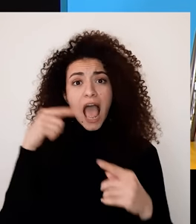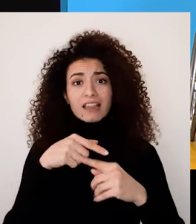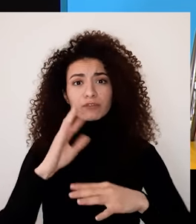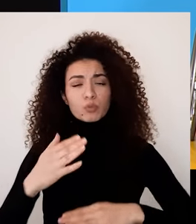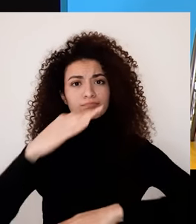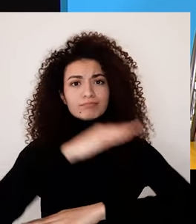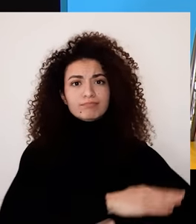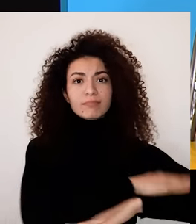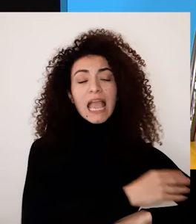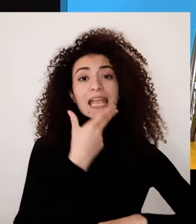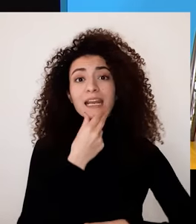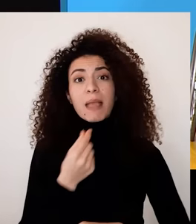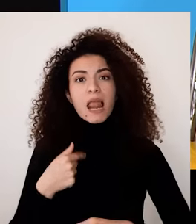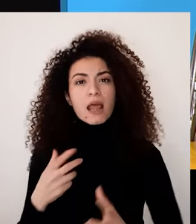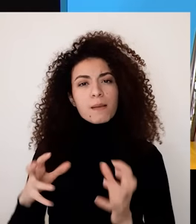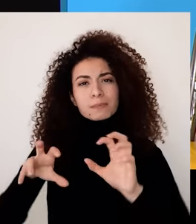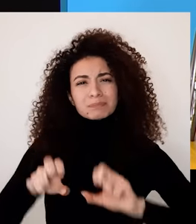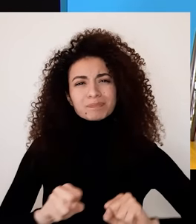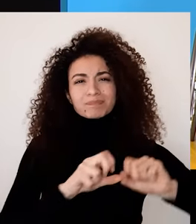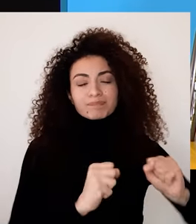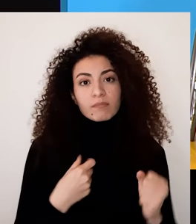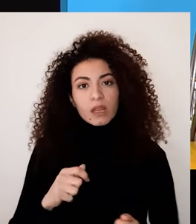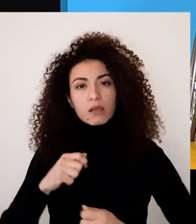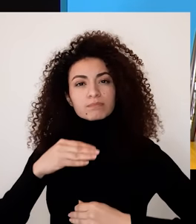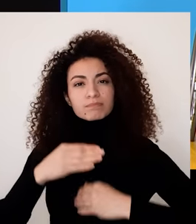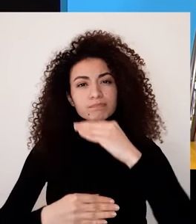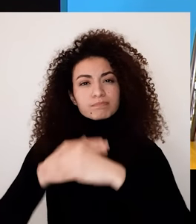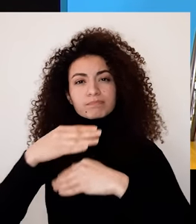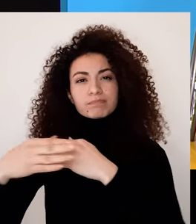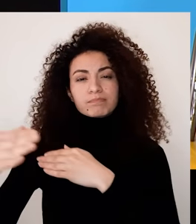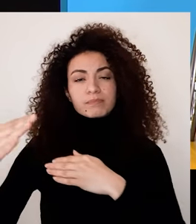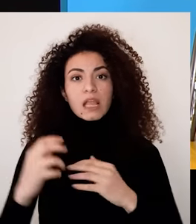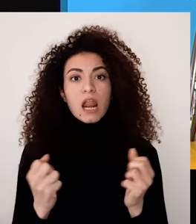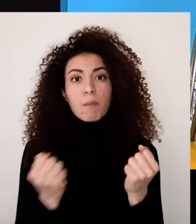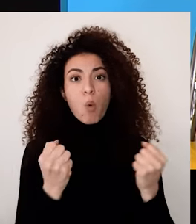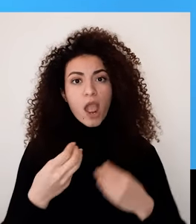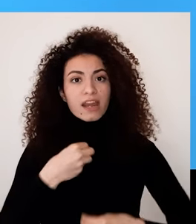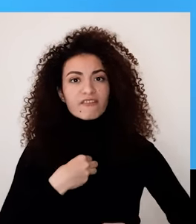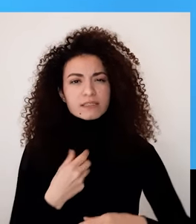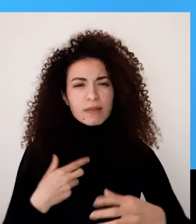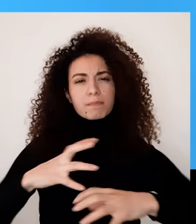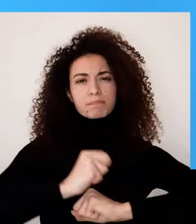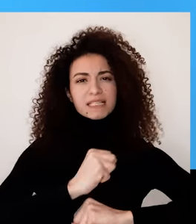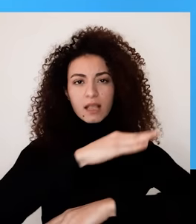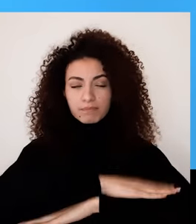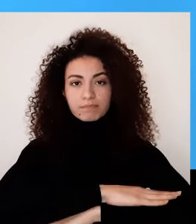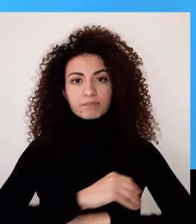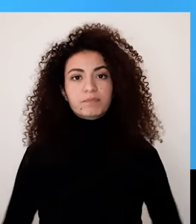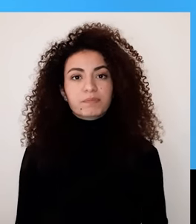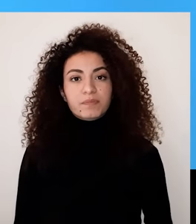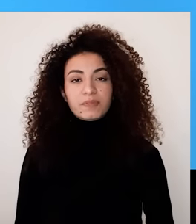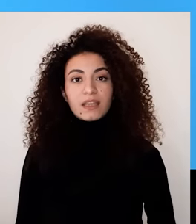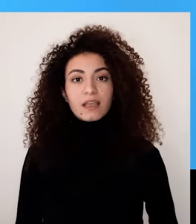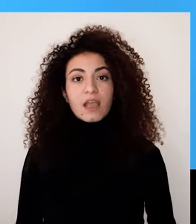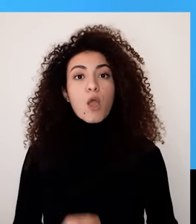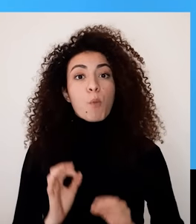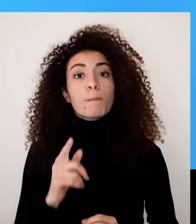لوضع هيكلية أو ركائز ممكن التمسك فيها برحلة تنمية الذات وتمكين الأدرات من الحمايات الأساسية أن تكوني على